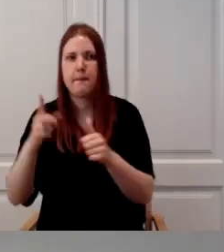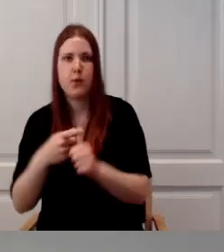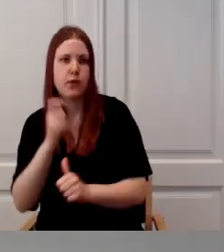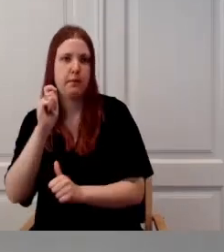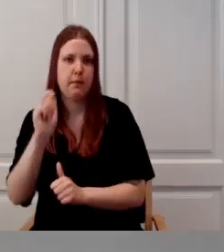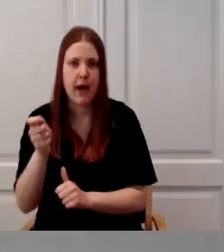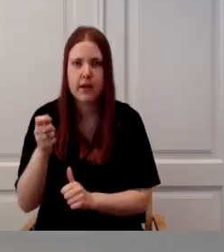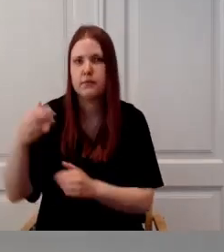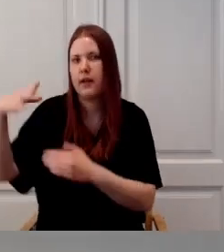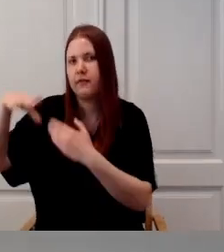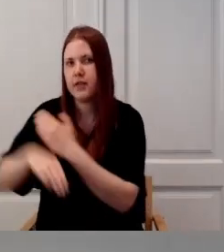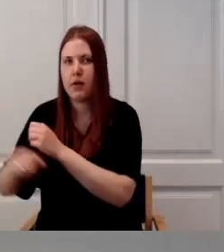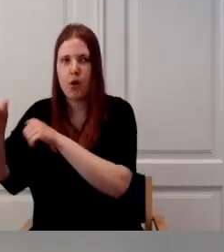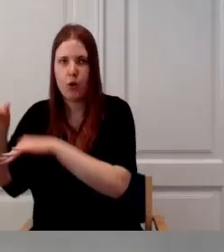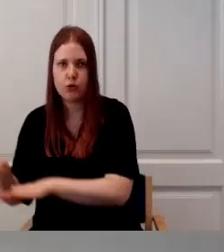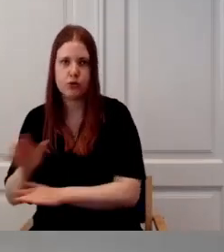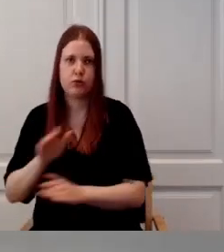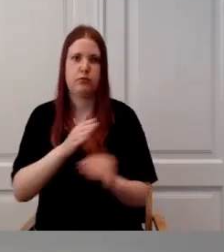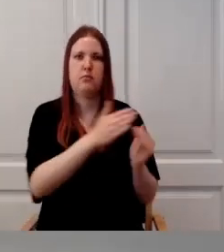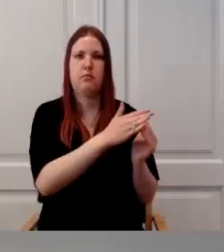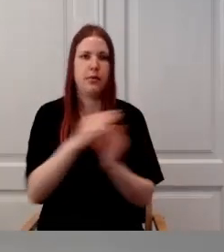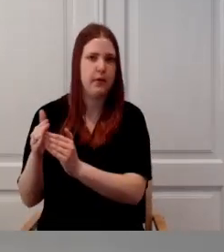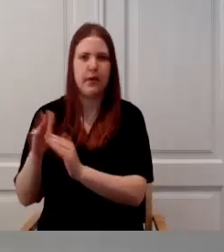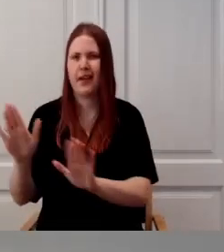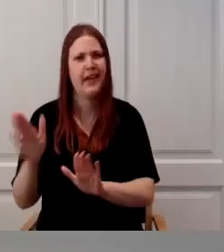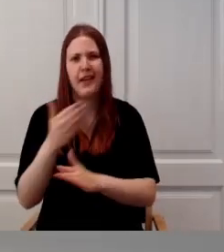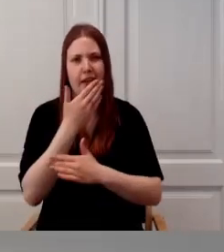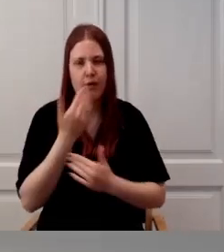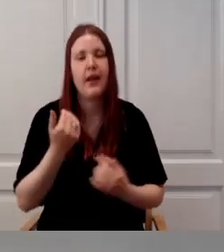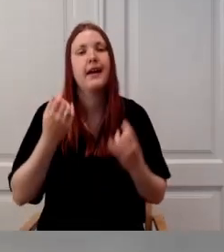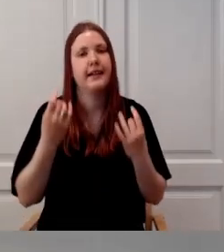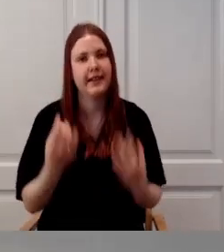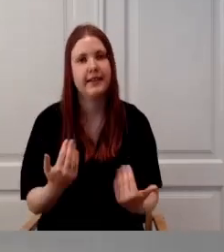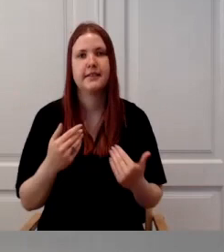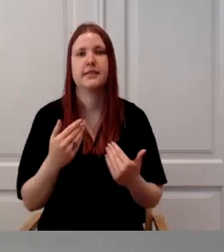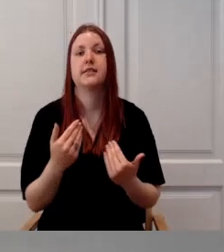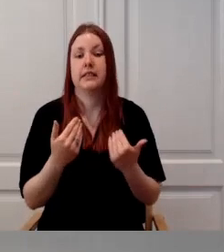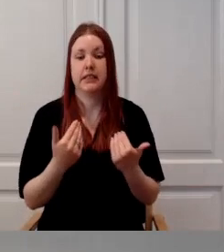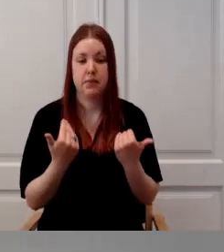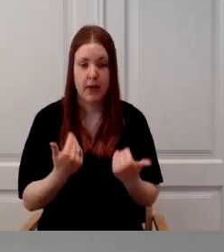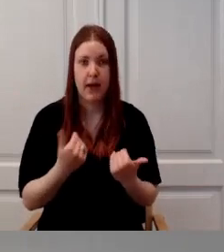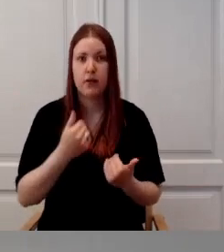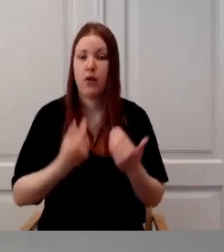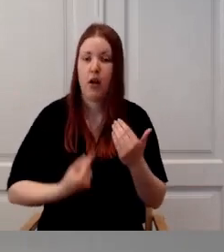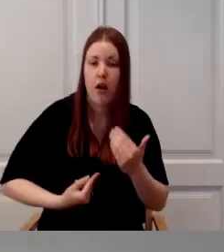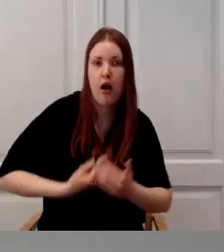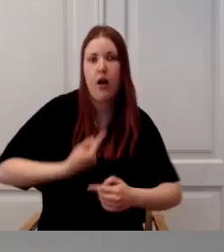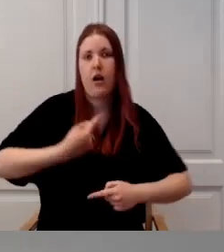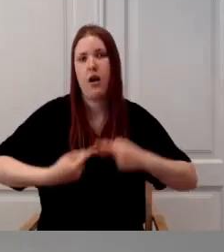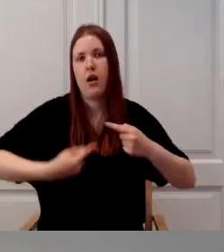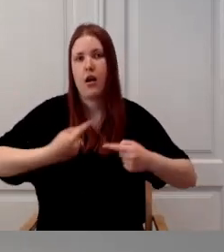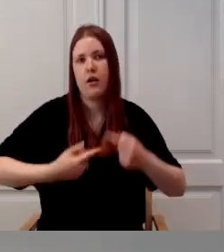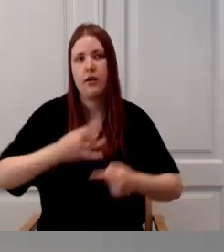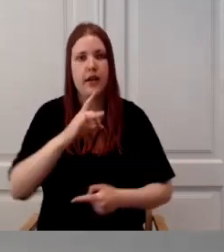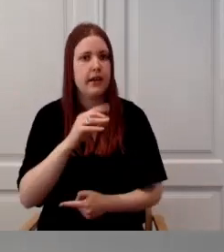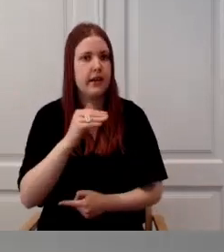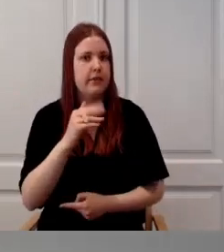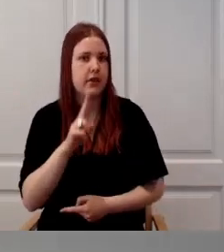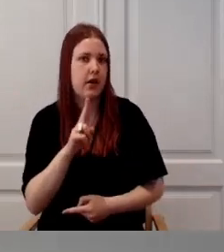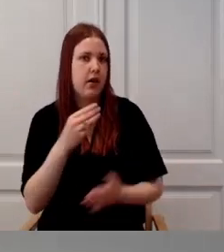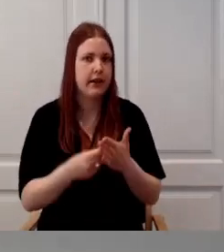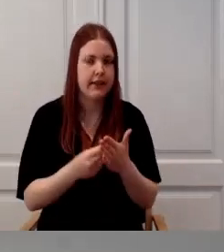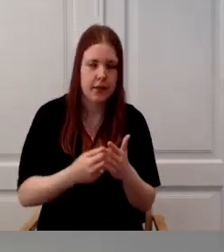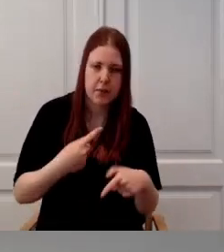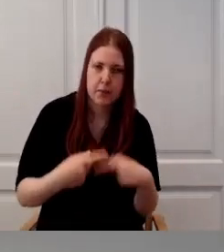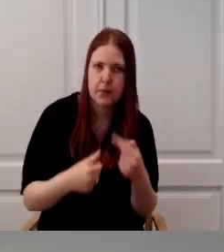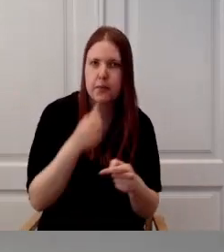alustame hindamisega ja siis järgmise aasta alguses, kui meil on selgem pilt, kuidas see aru saada või on, kas